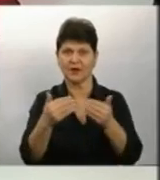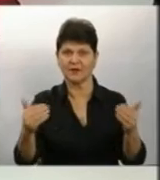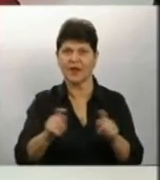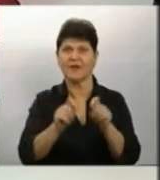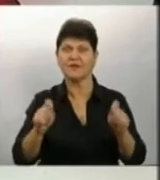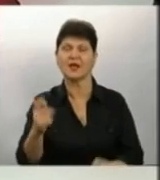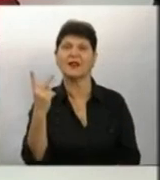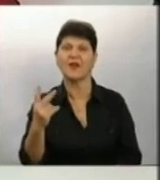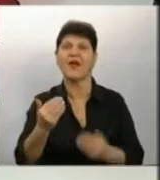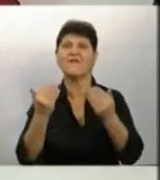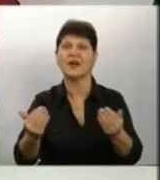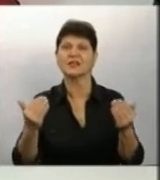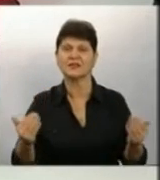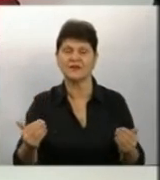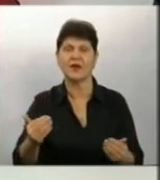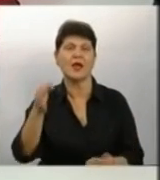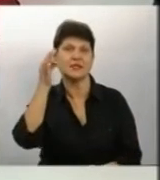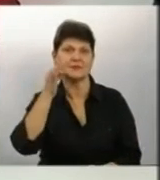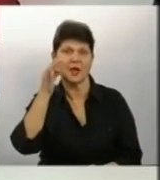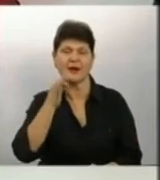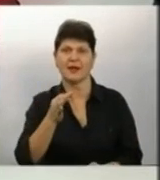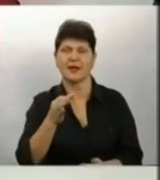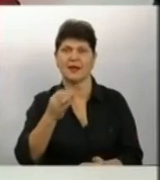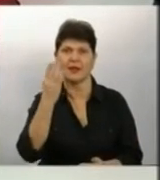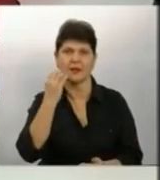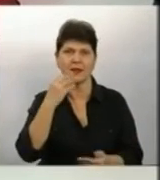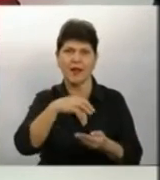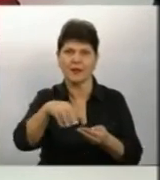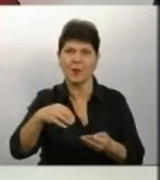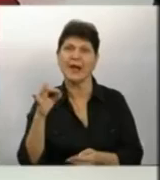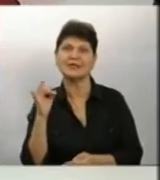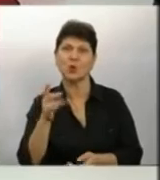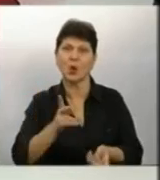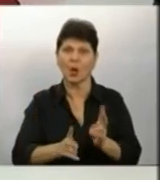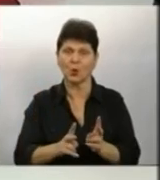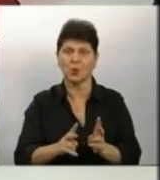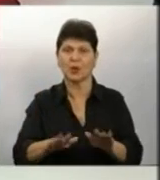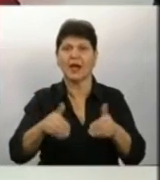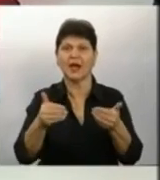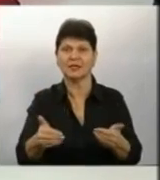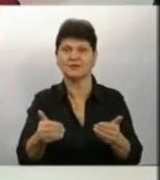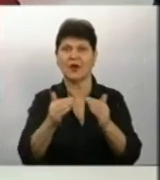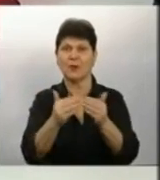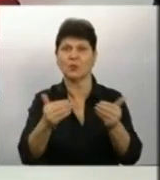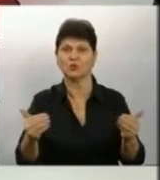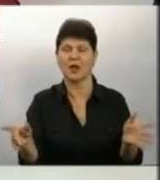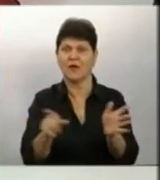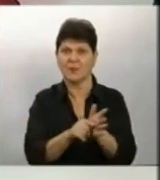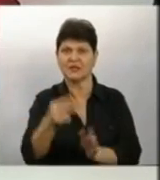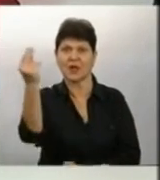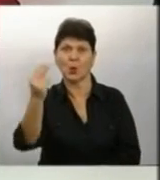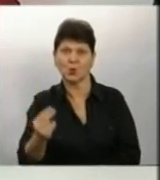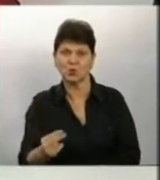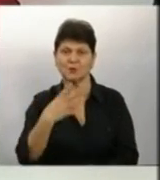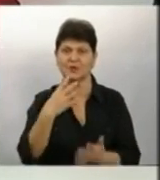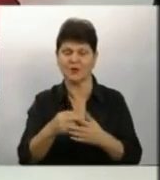одразу дві виставки «Смаки на тюрморту» та «У історії на кухні» Експозиції ініціювали музейники разом із художниками які